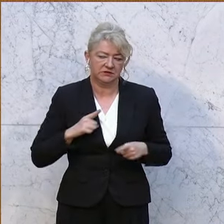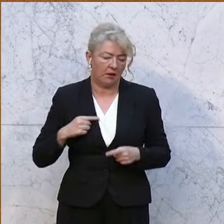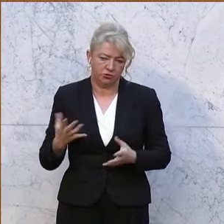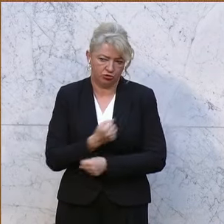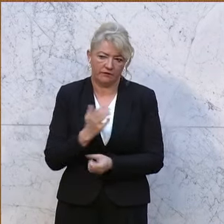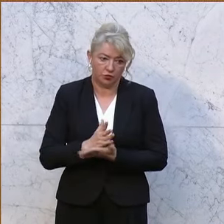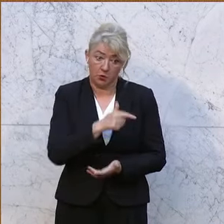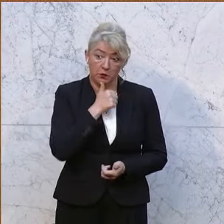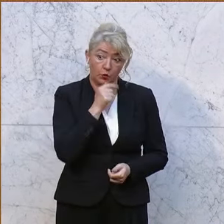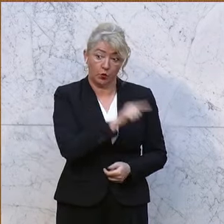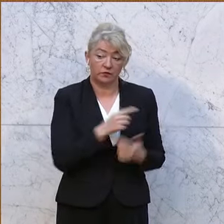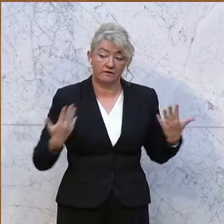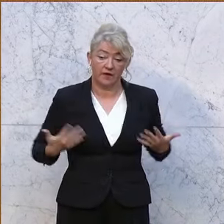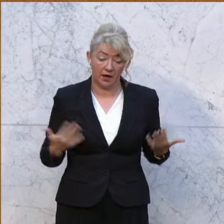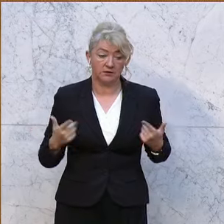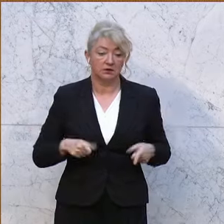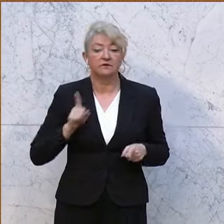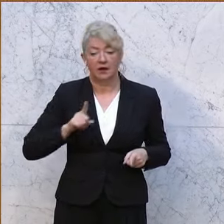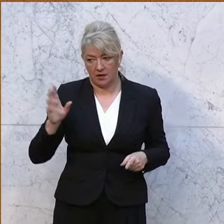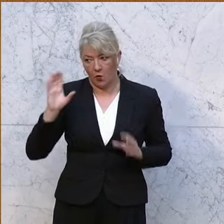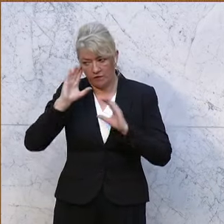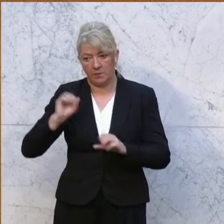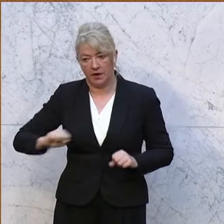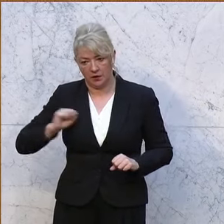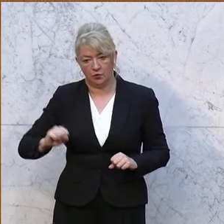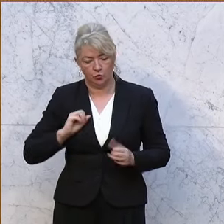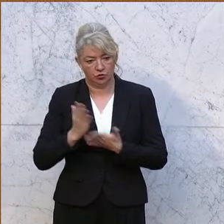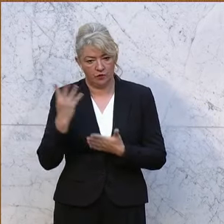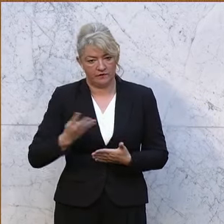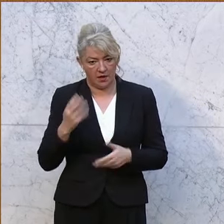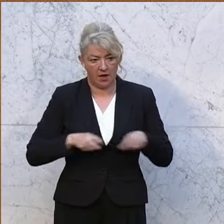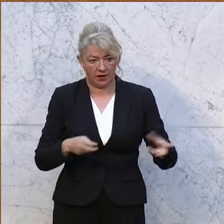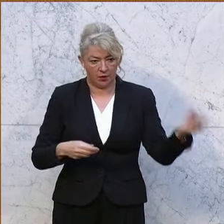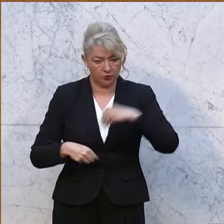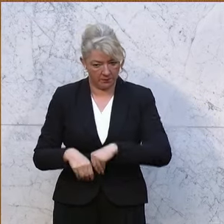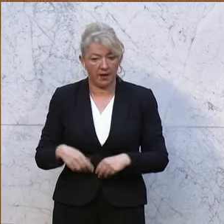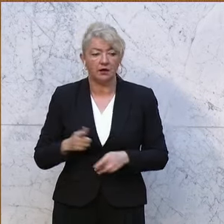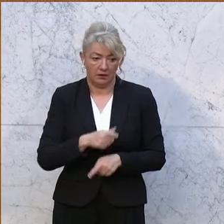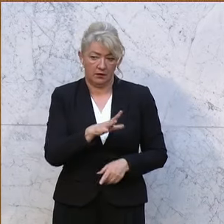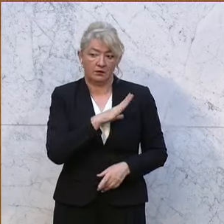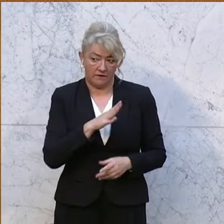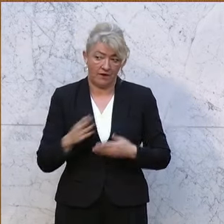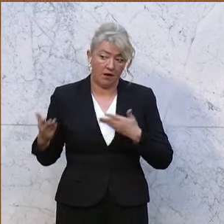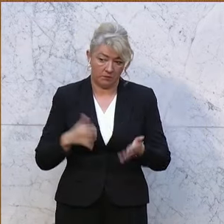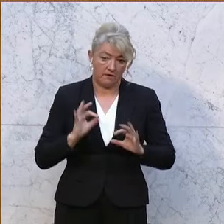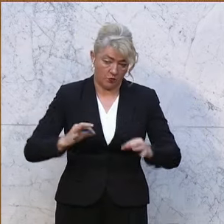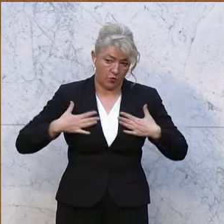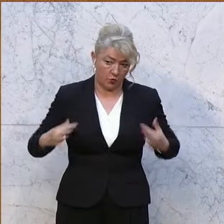Die Grünen mit Duldung der ÖVP seit über vier Jahren in der Regierung gefährden unsere Gesundheit.